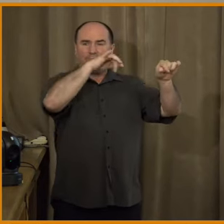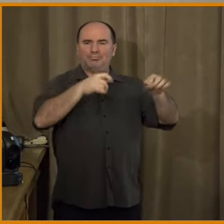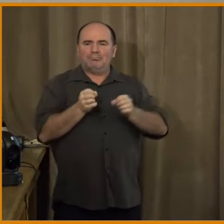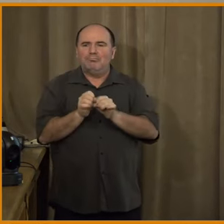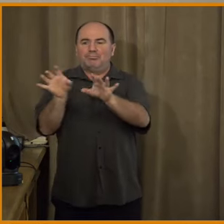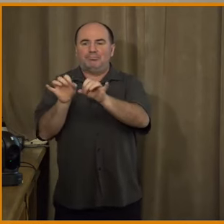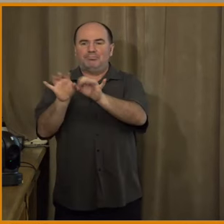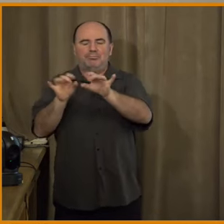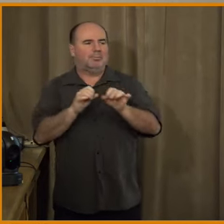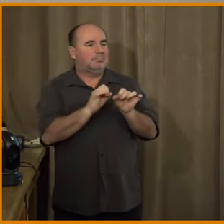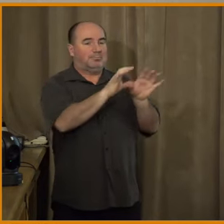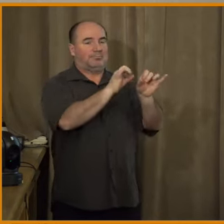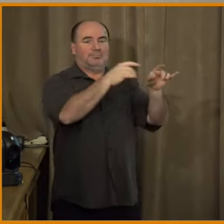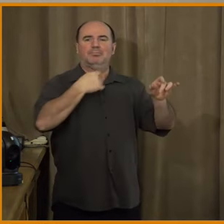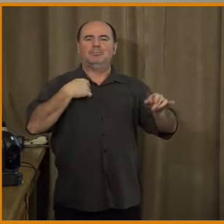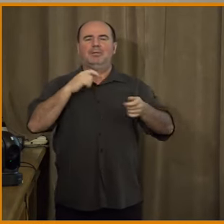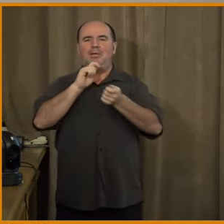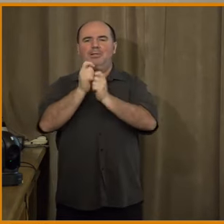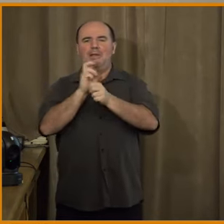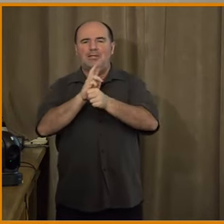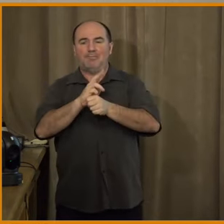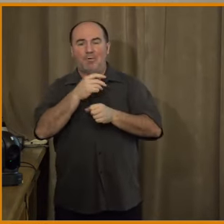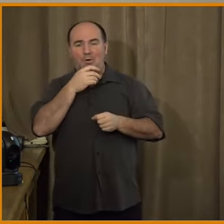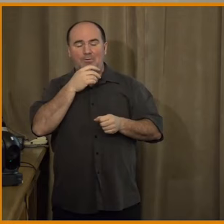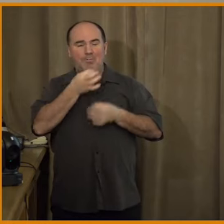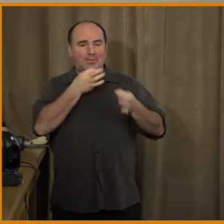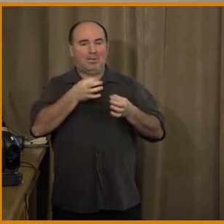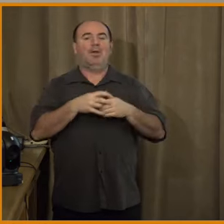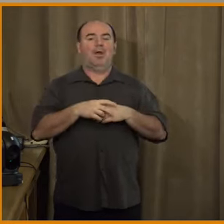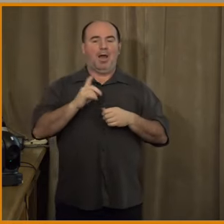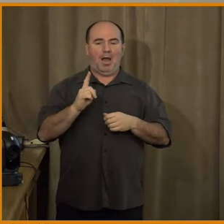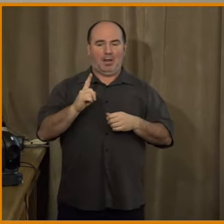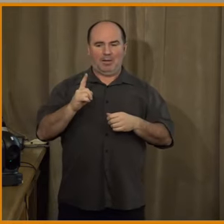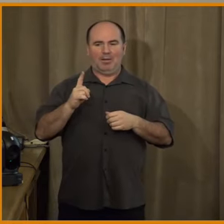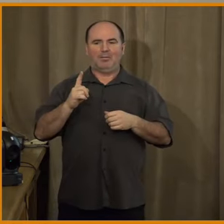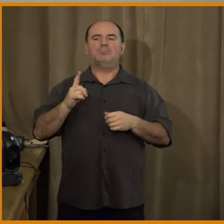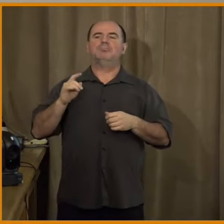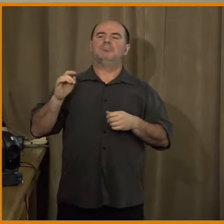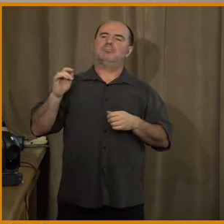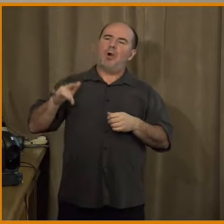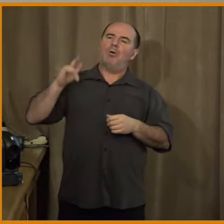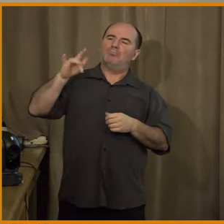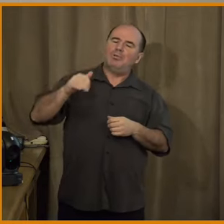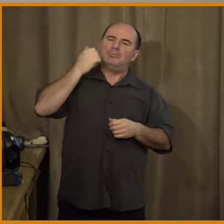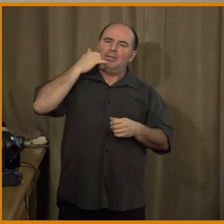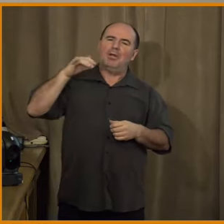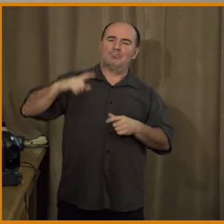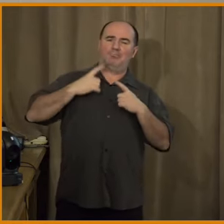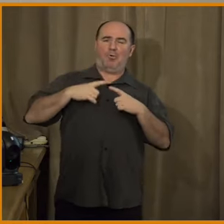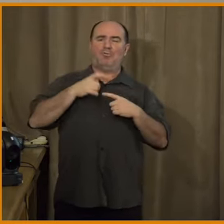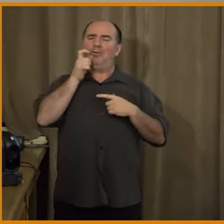trápí, že komunikace mety a dalších sociálních sítí ve směst používá to slovo dezinformace právě pro